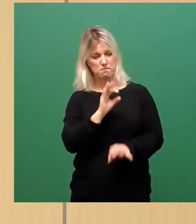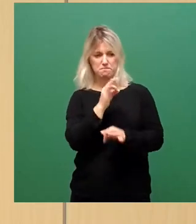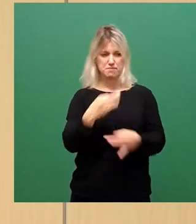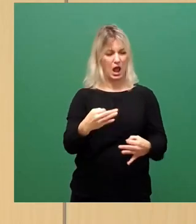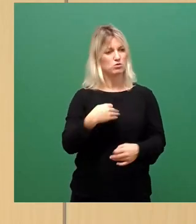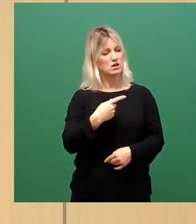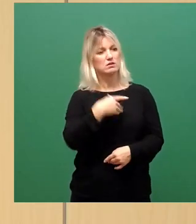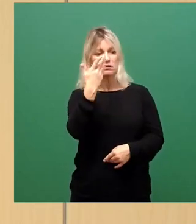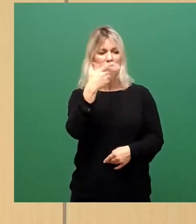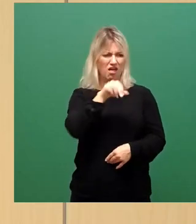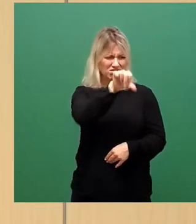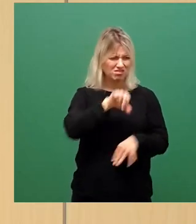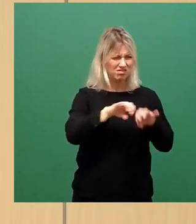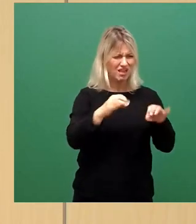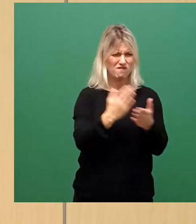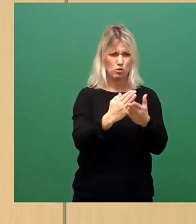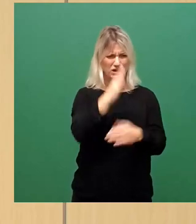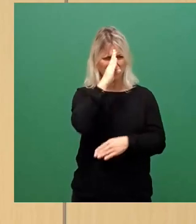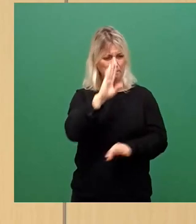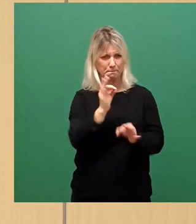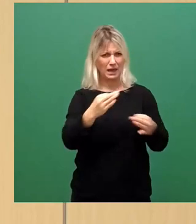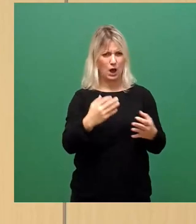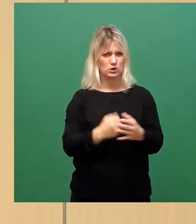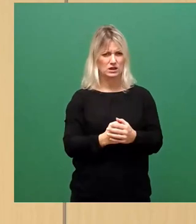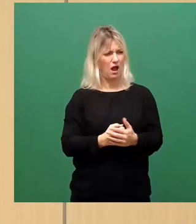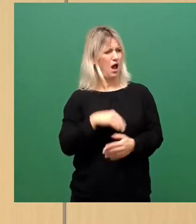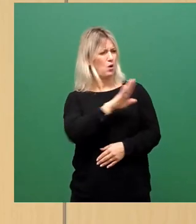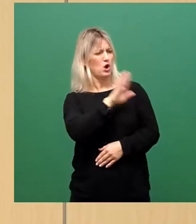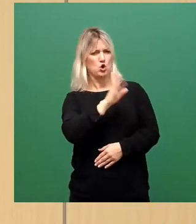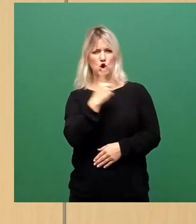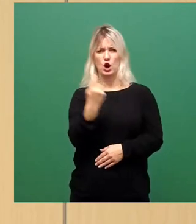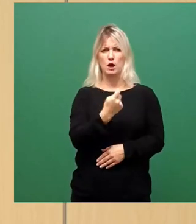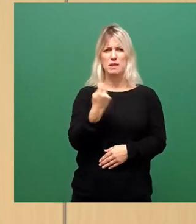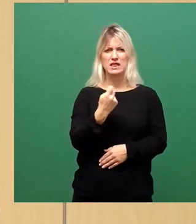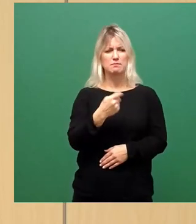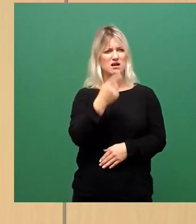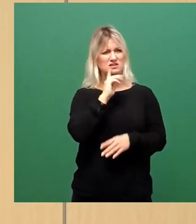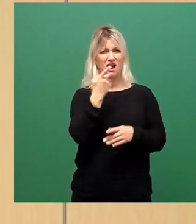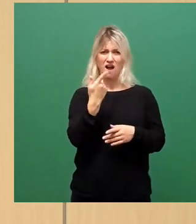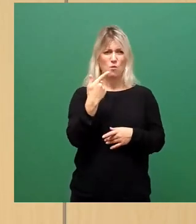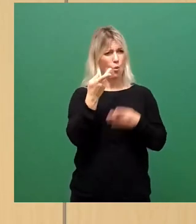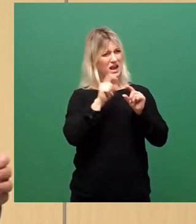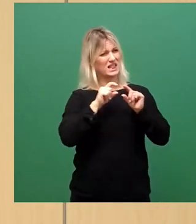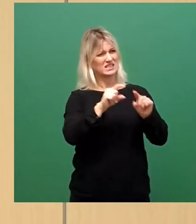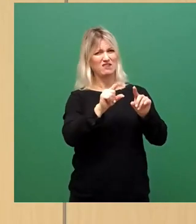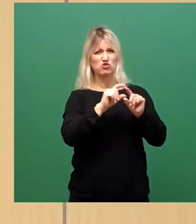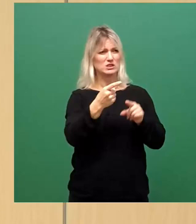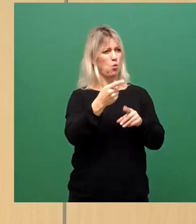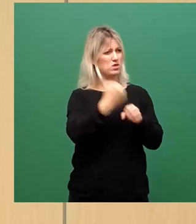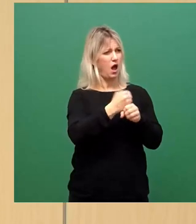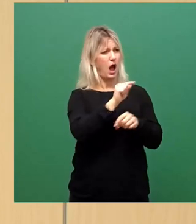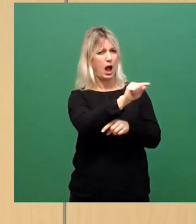Unsinn. Und was für eine Hybris, Ihnen zu sagen, all die Ärzte, die auf den Intensivstationen sind, und da kann ich